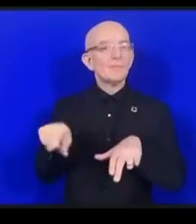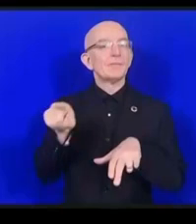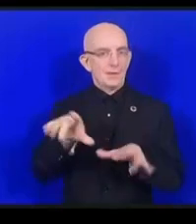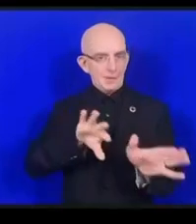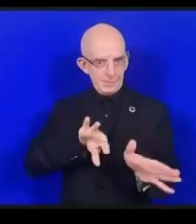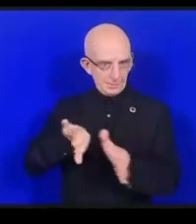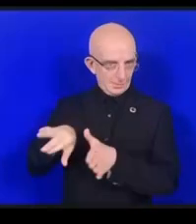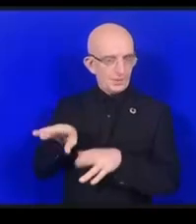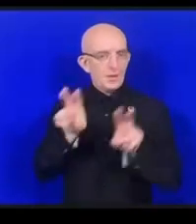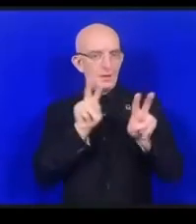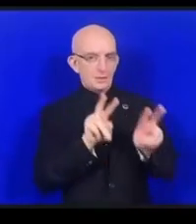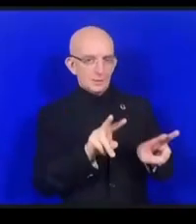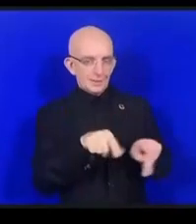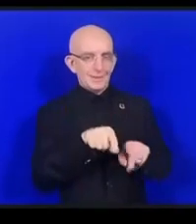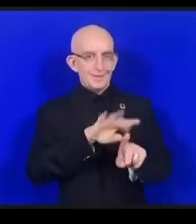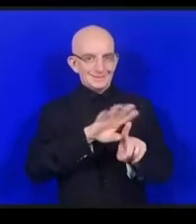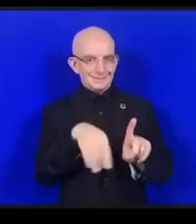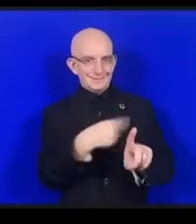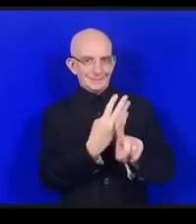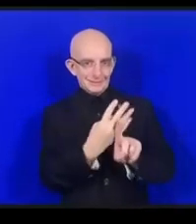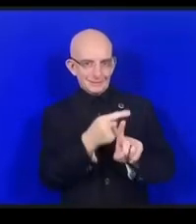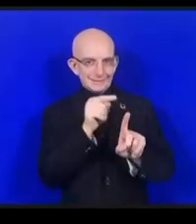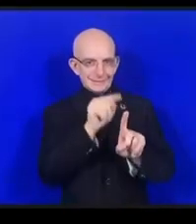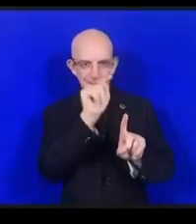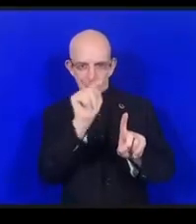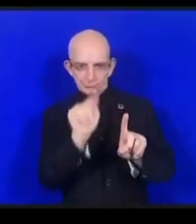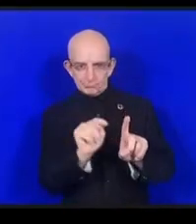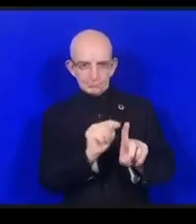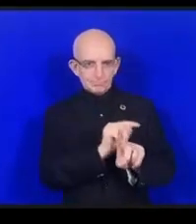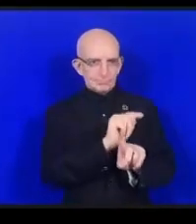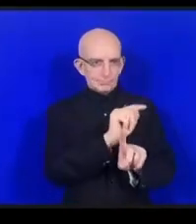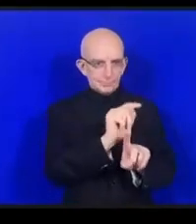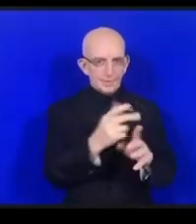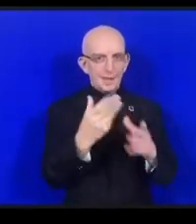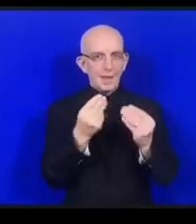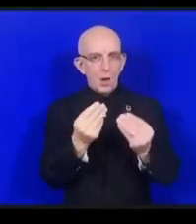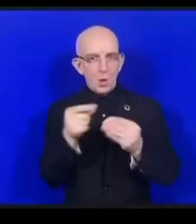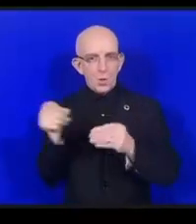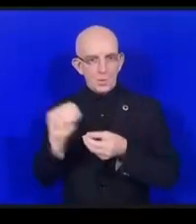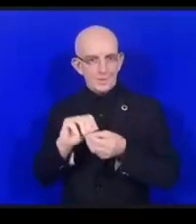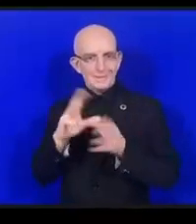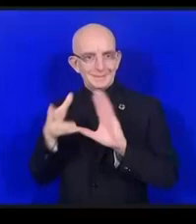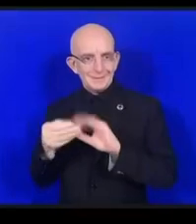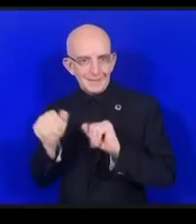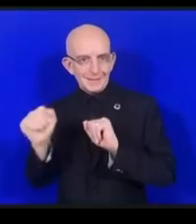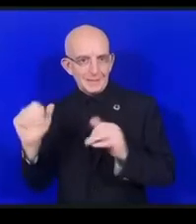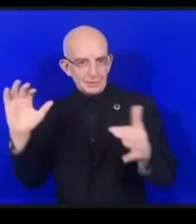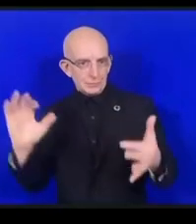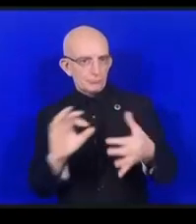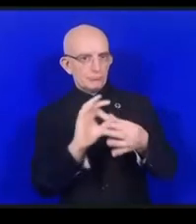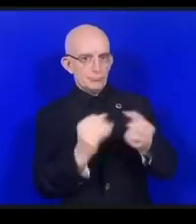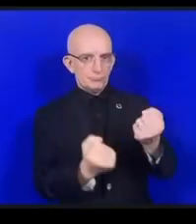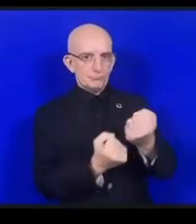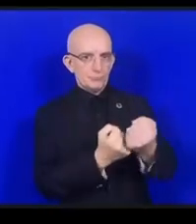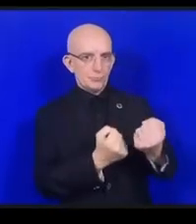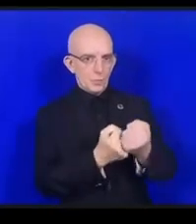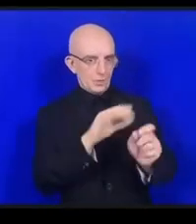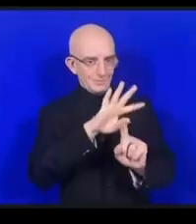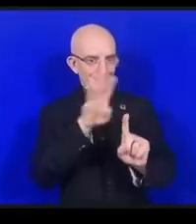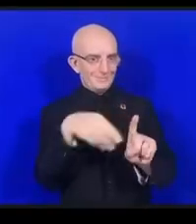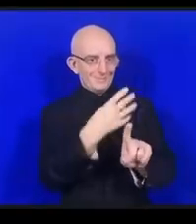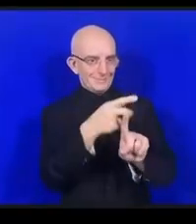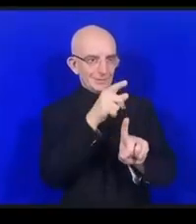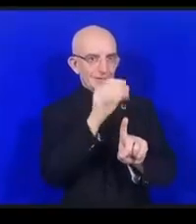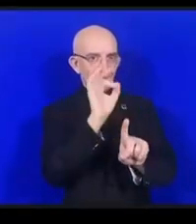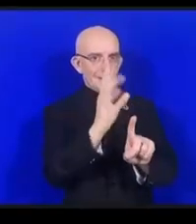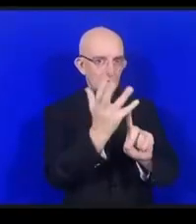ンターネットをどうやって使ったらそのSDGの目標の解決につながるかということを検討し始